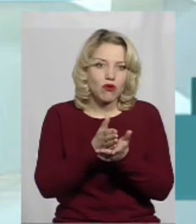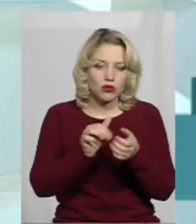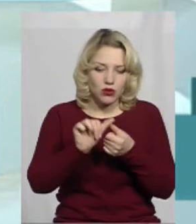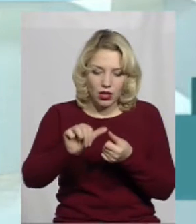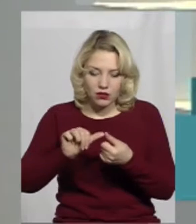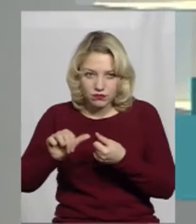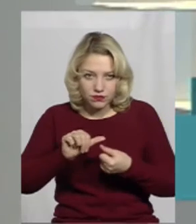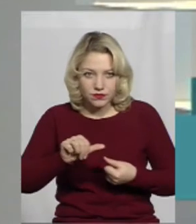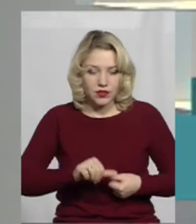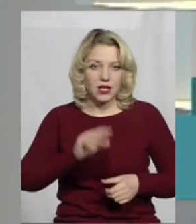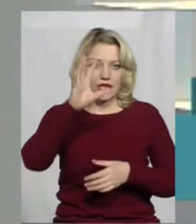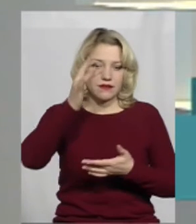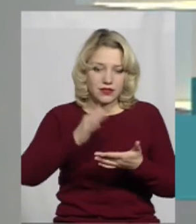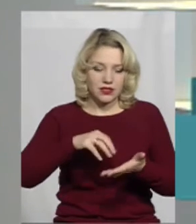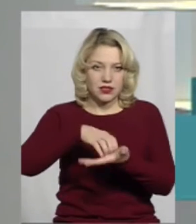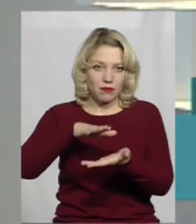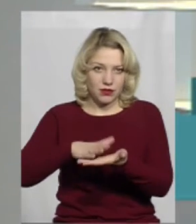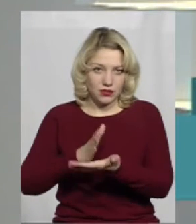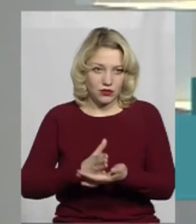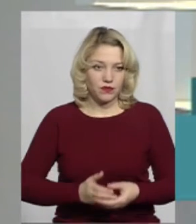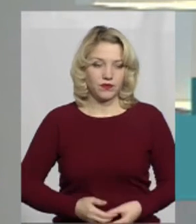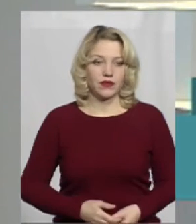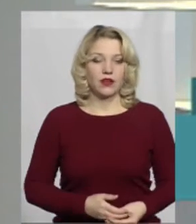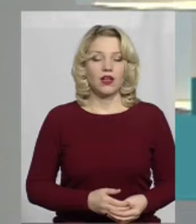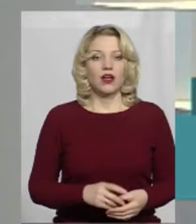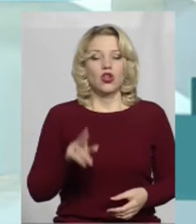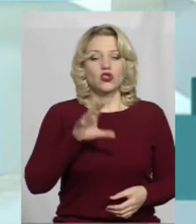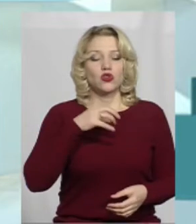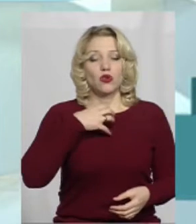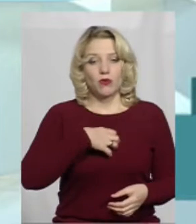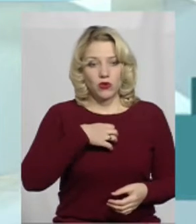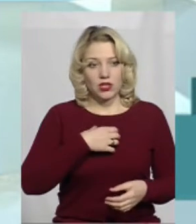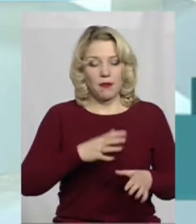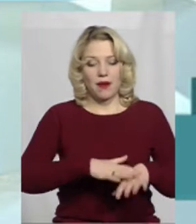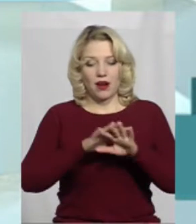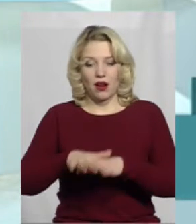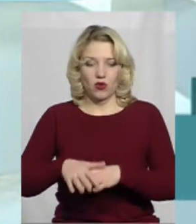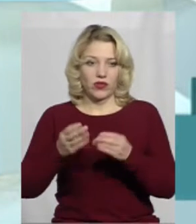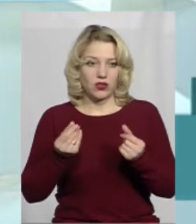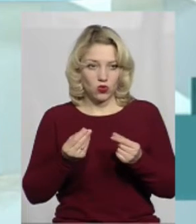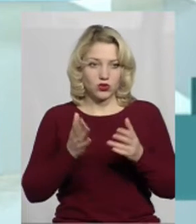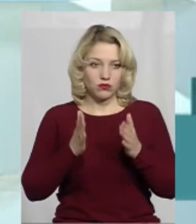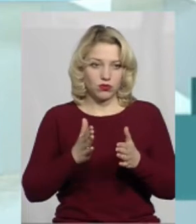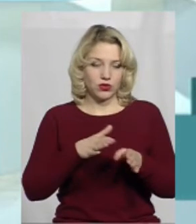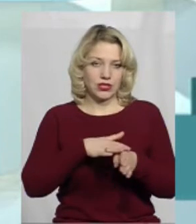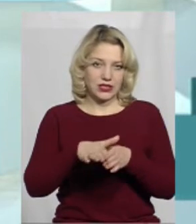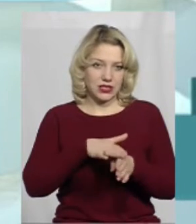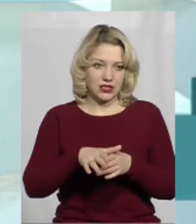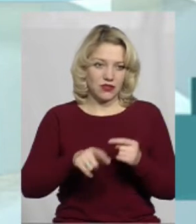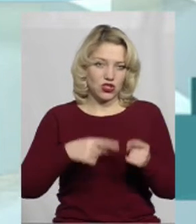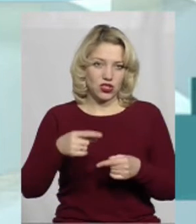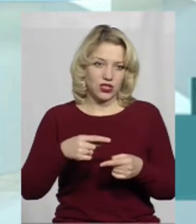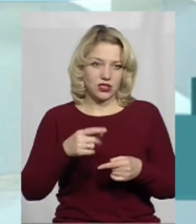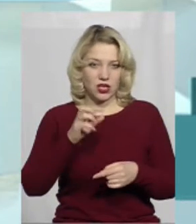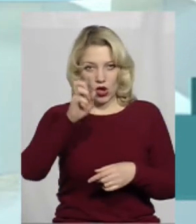кого буде пріоритетність оплати комунальних послуг? Щодо пріоритетності, то прорахування коштів буде здійснювати через